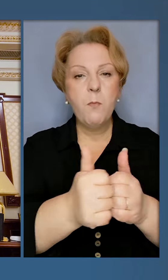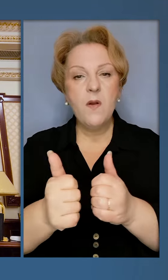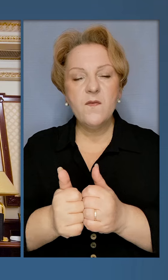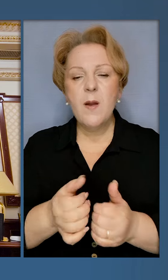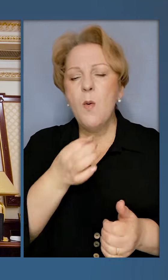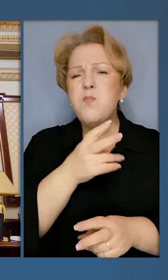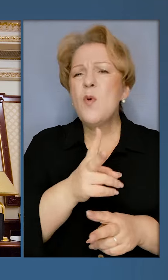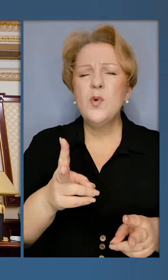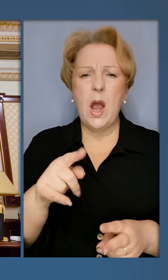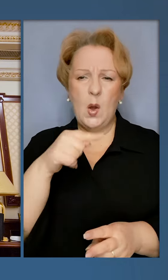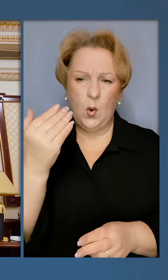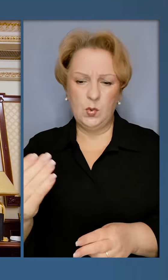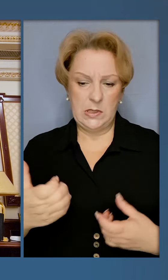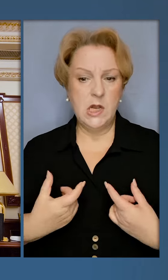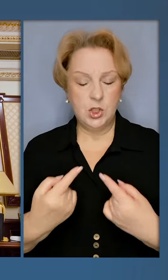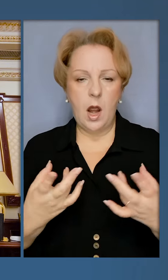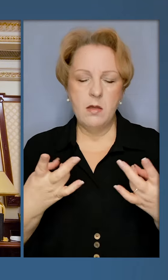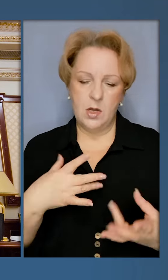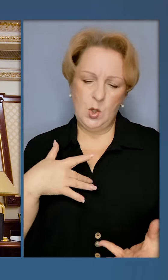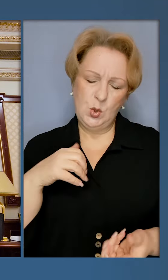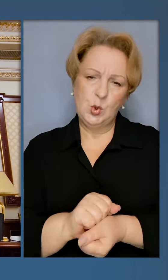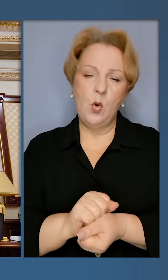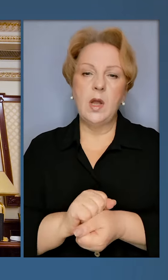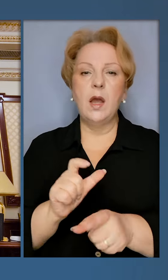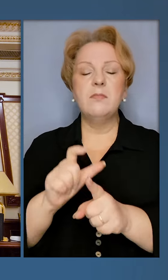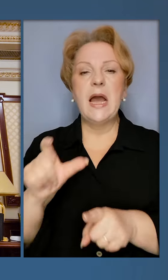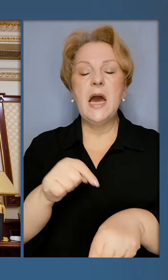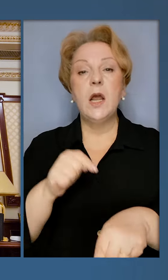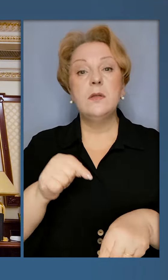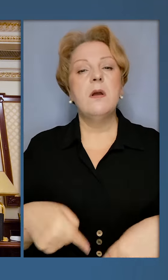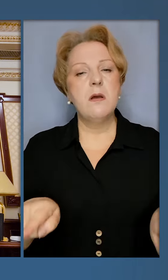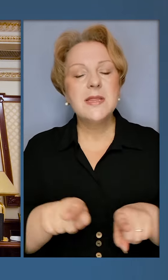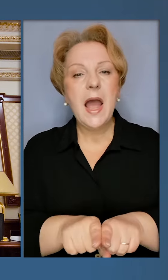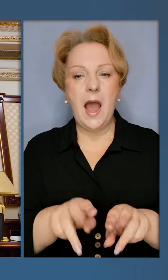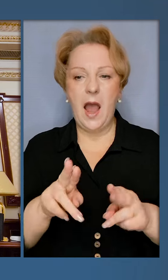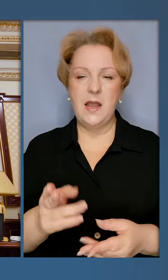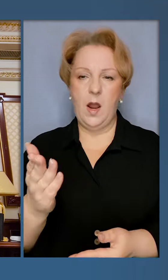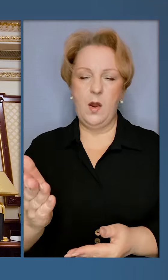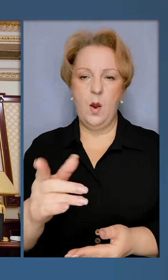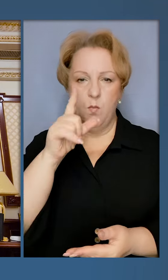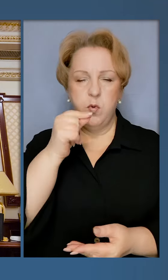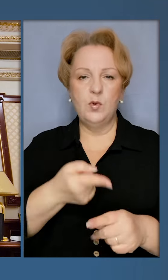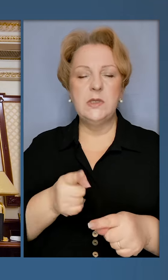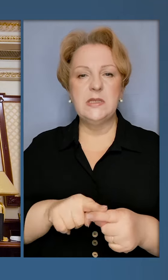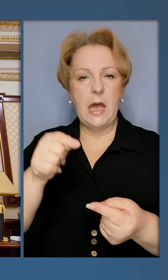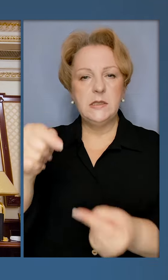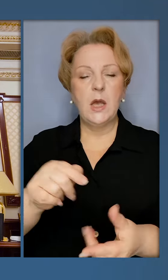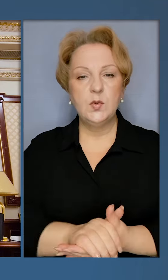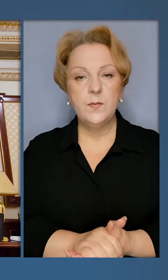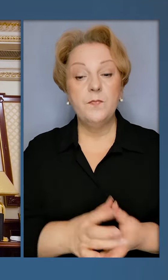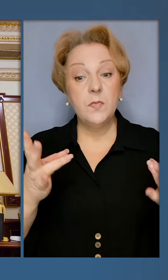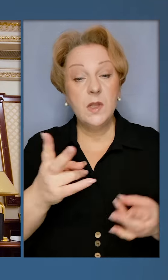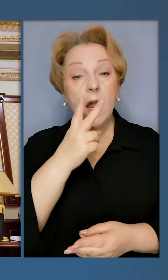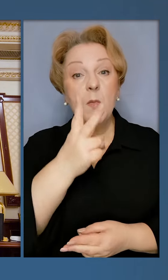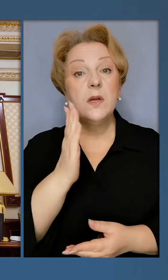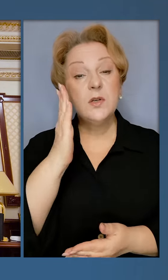партнерів. На будь-який російський шантаж треба жорстко реагувати. Так, як Путін на це заслуговує.